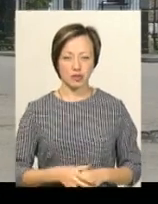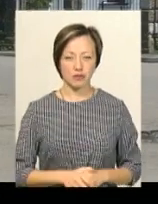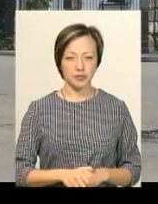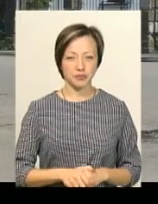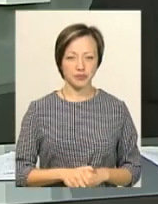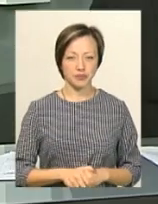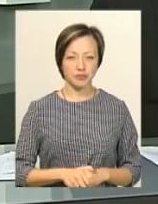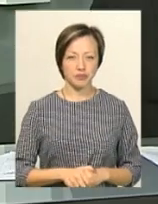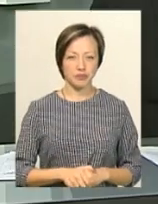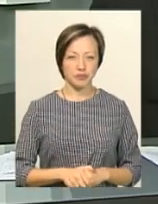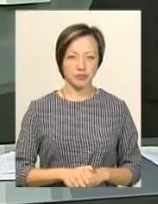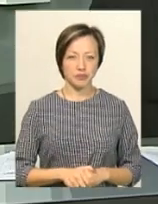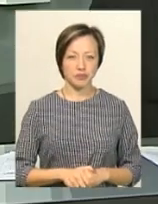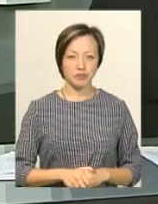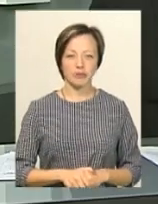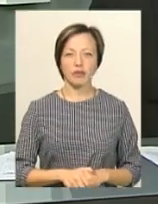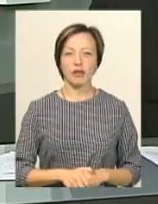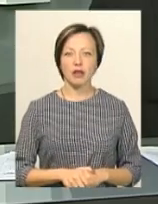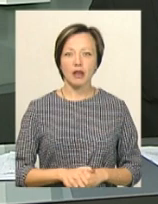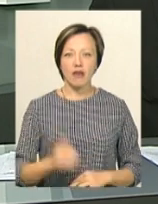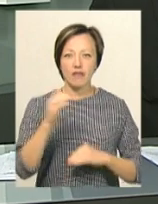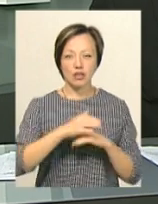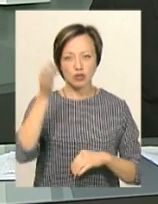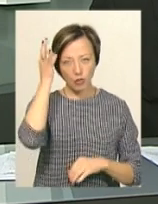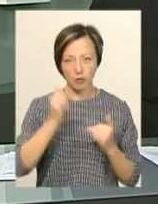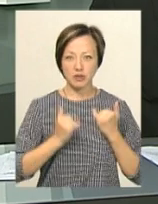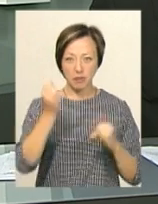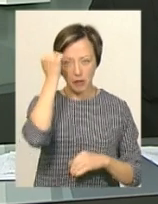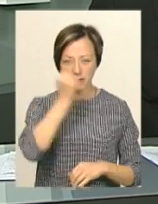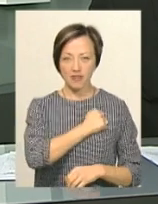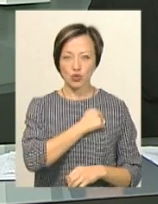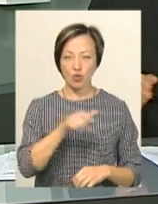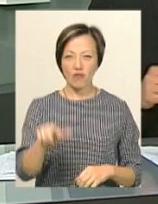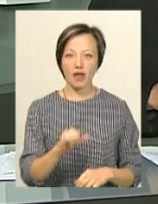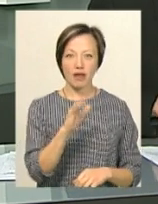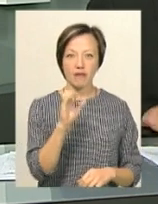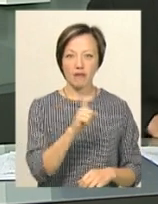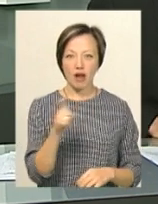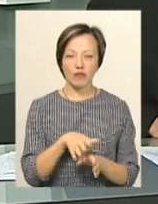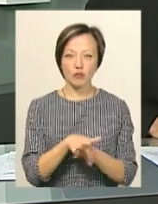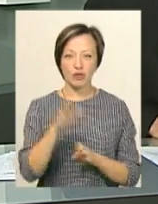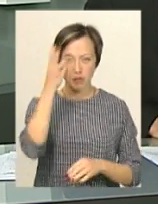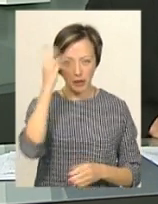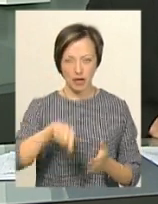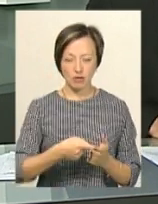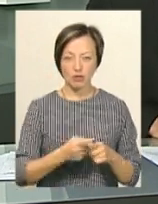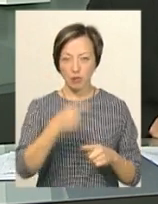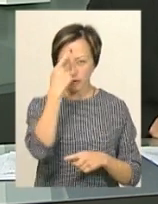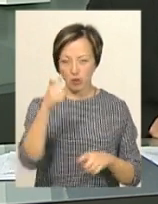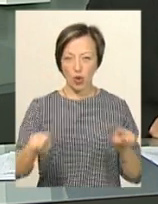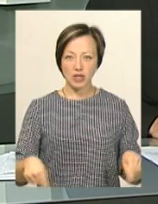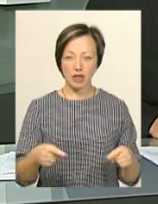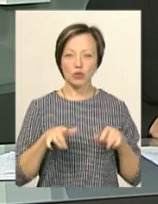Поділяцентр. Вечір спомен, присвячений пам'яті військового Дмитра Іваха, відбудеться у Хмельницькому. Про це повідомила